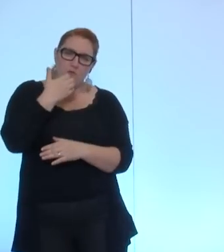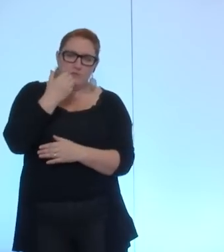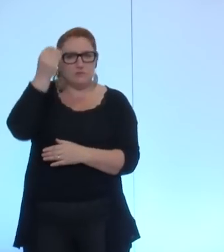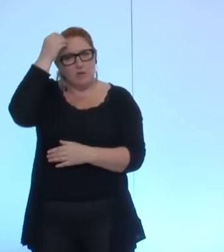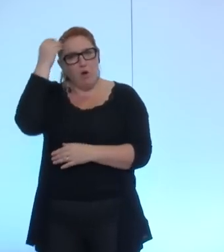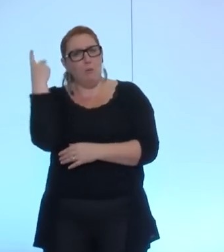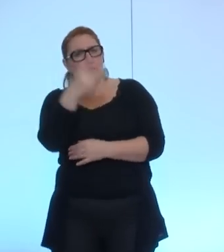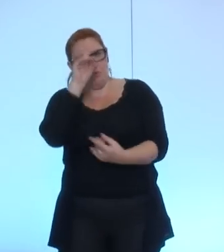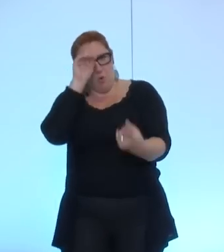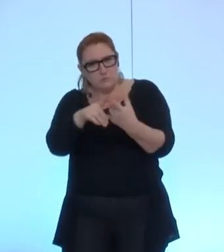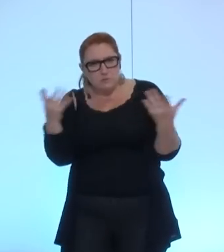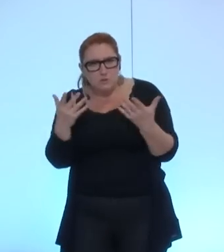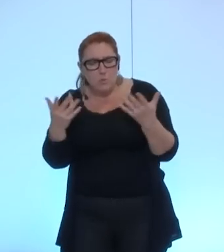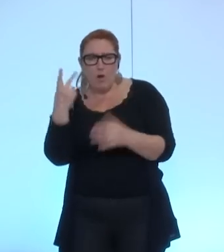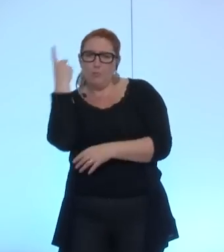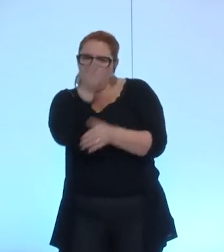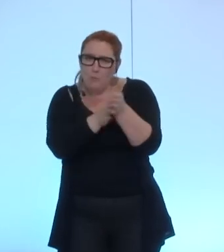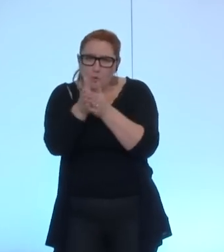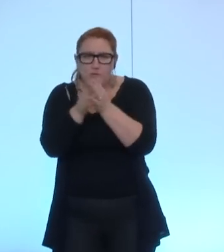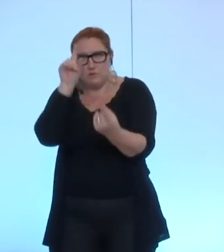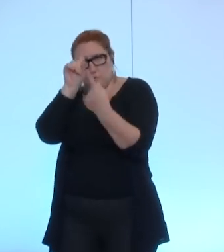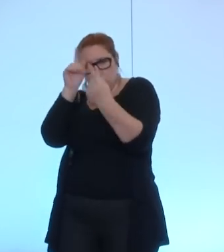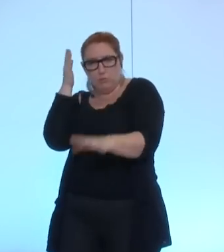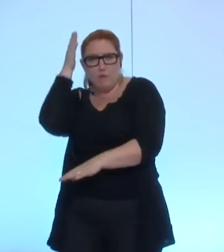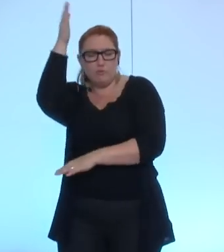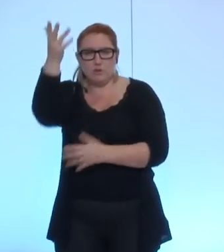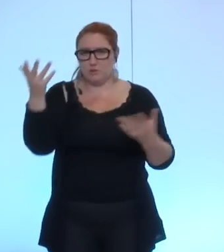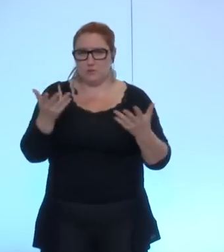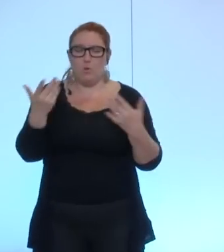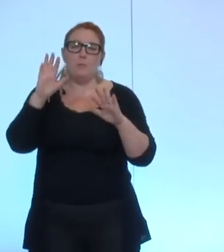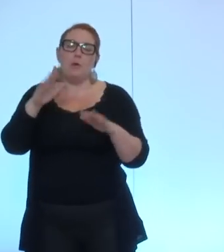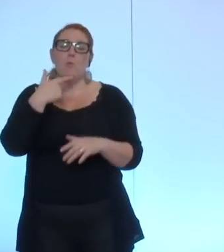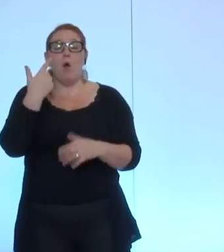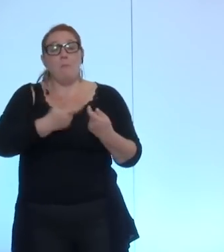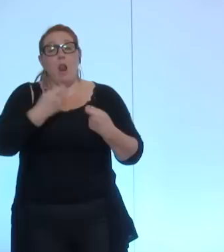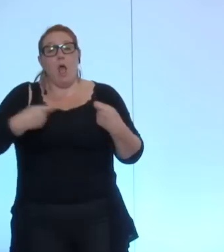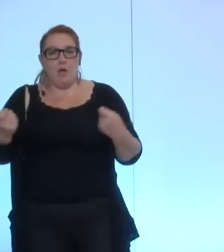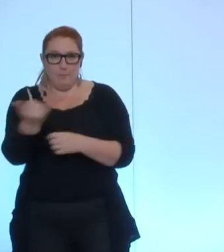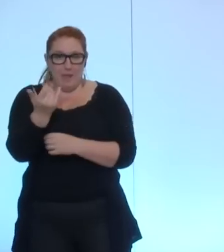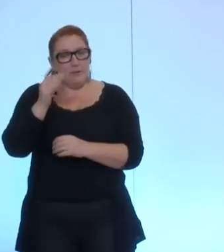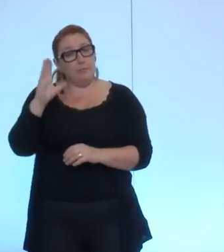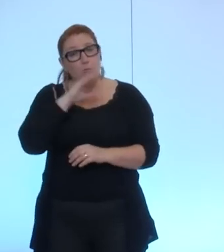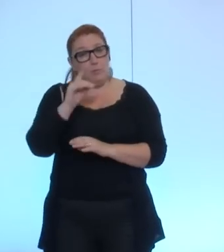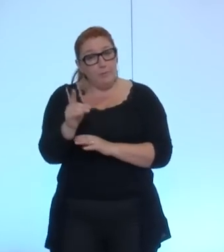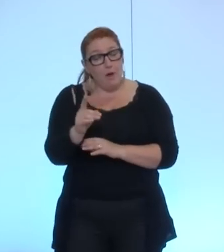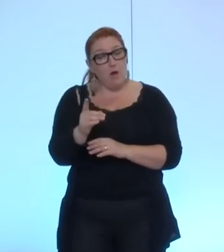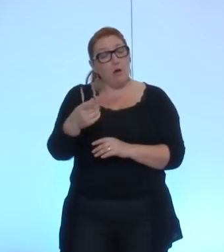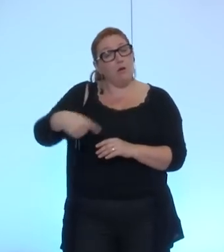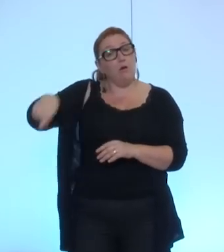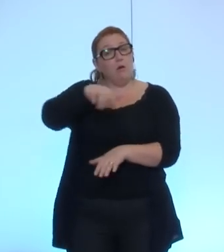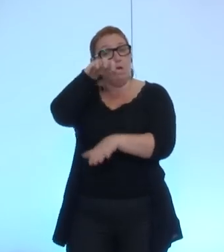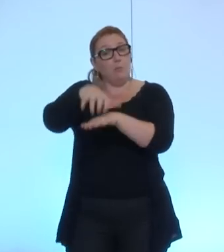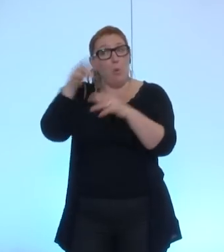ambitions claires pour la ville de Grenoble en rappelant, mais je ne vais pas m'étendre là-dessus, mais en rappelant quand même que ces pôles de